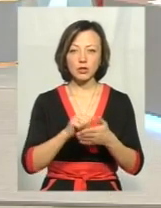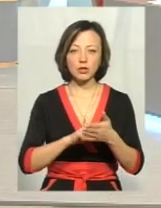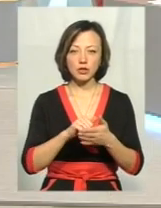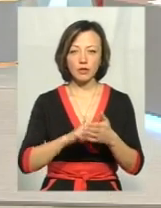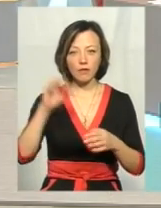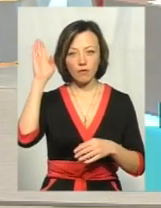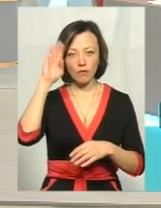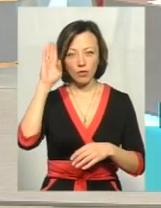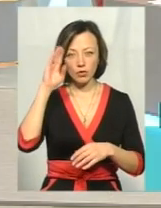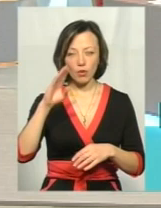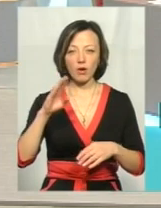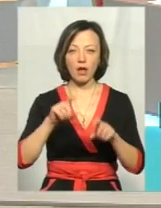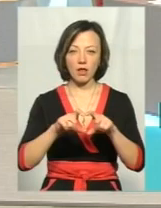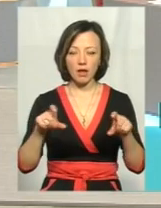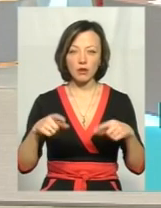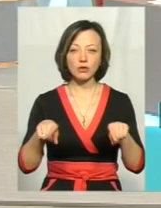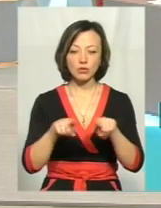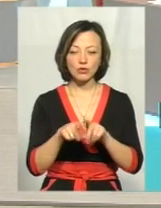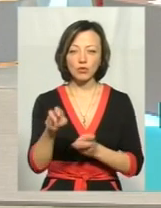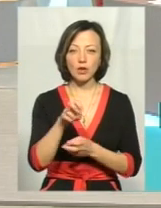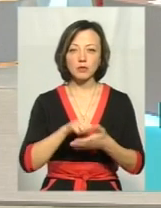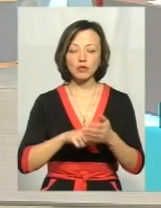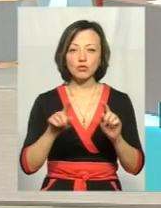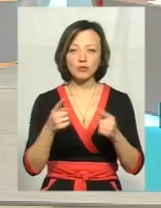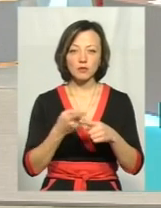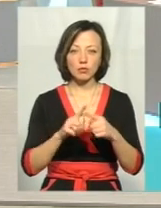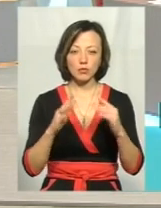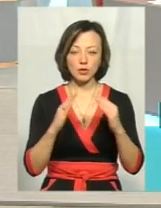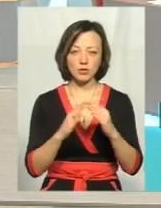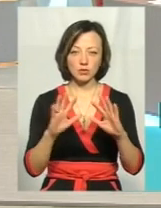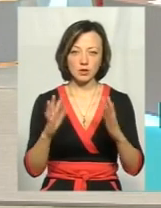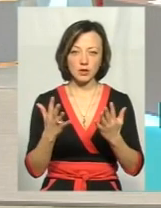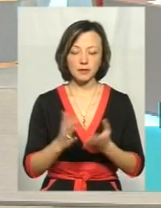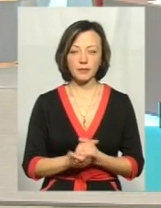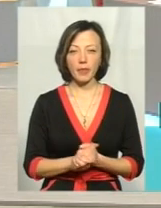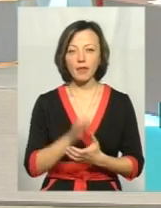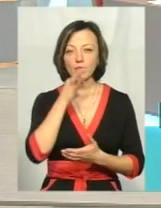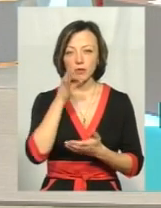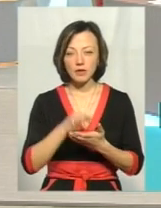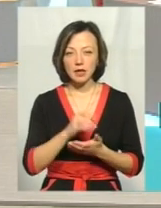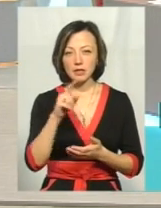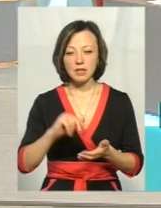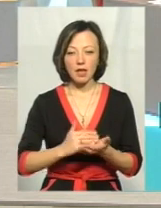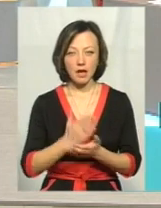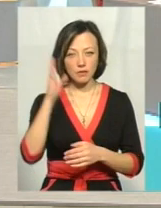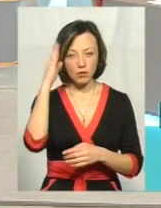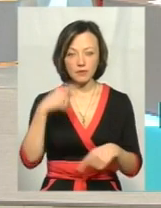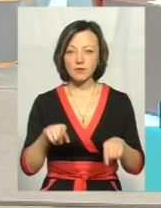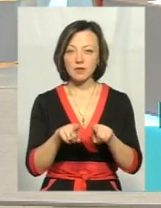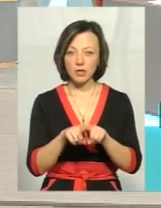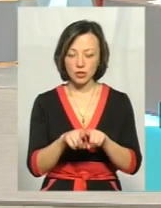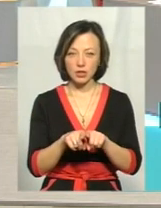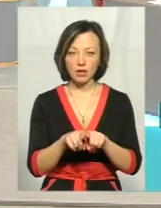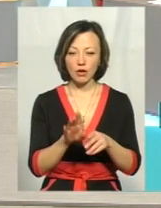водоканалом теж, шукати разом таку причину, чому таке в цьому будинку стається. Тобто відповідальність за якість води, яку ми отримуємо, все ж таки